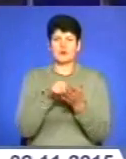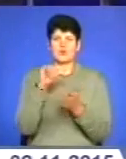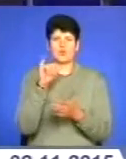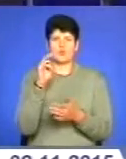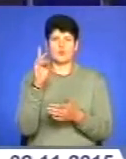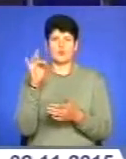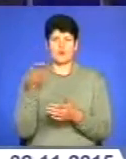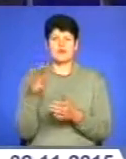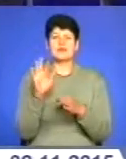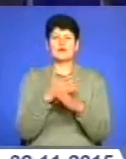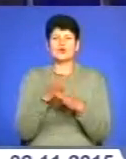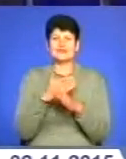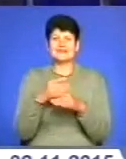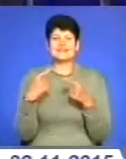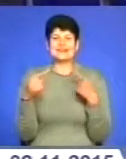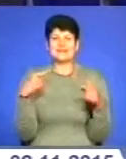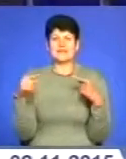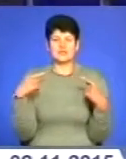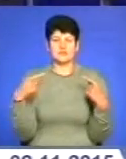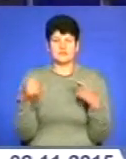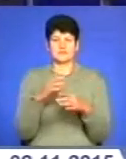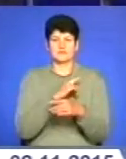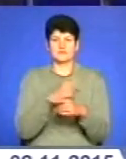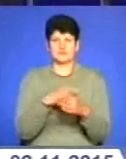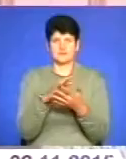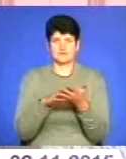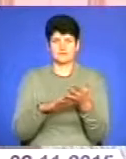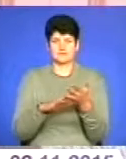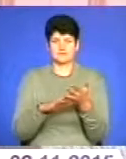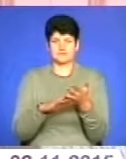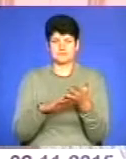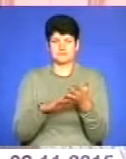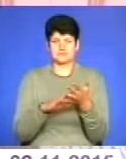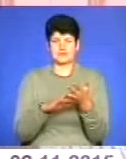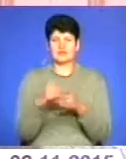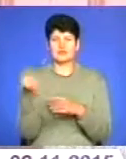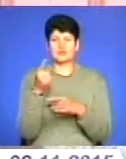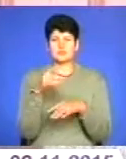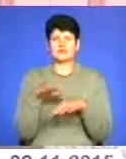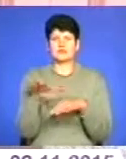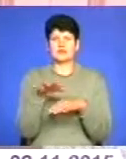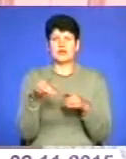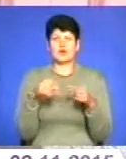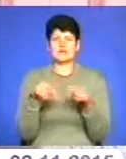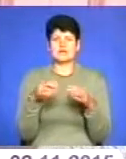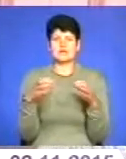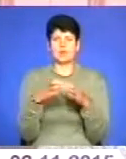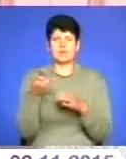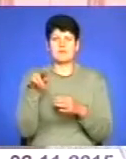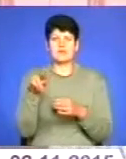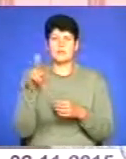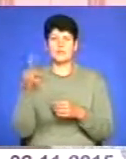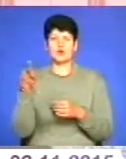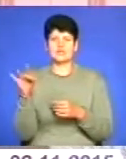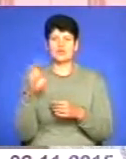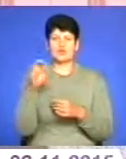Як розподіляться інші політичні сили в Тернопільській облраді – дивіться далі. Тернопільська територіальна організація партії «Блок Петра Порошенка –